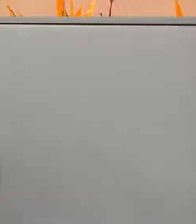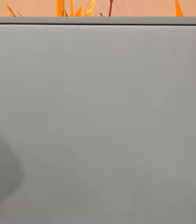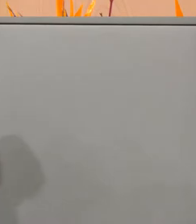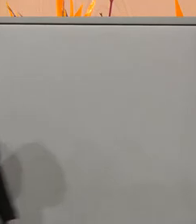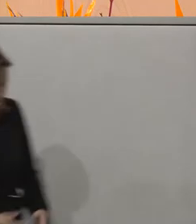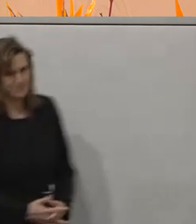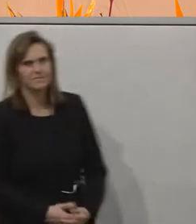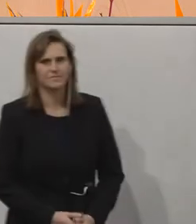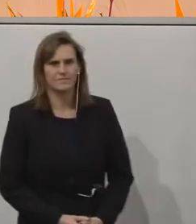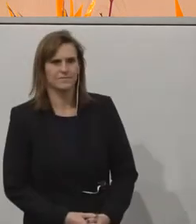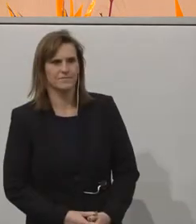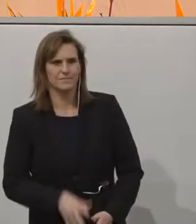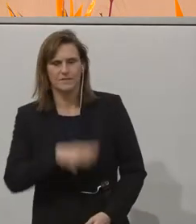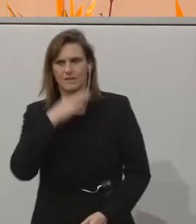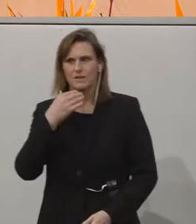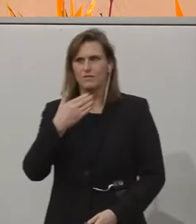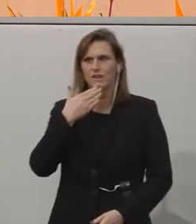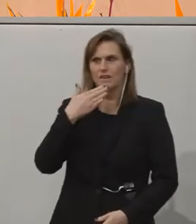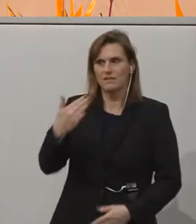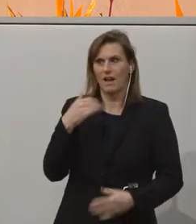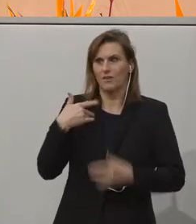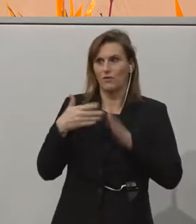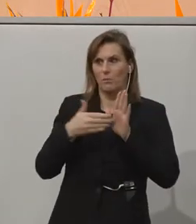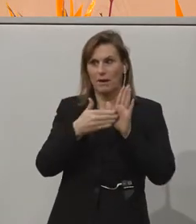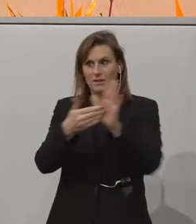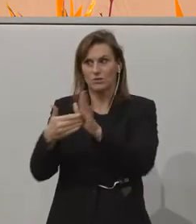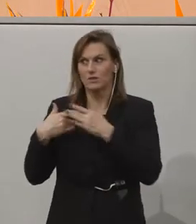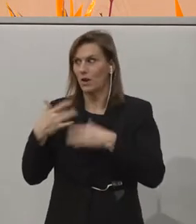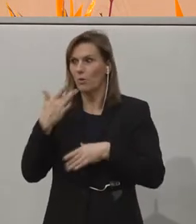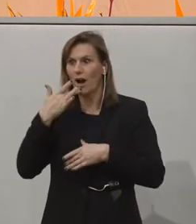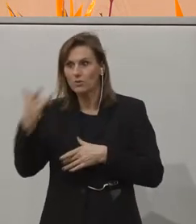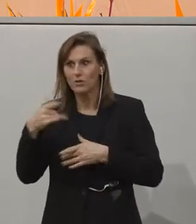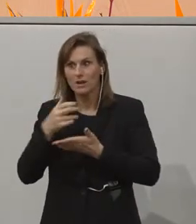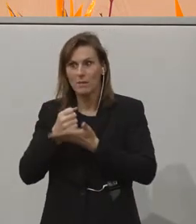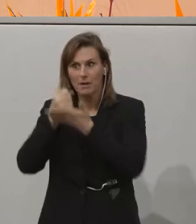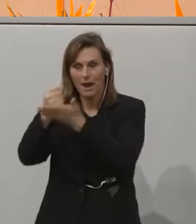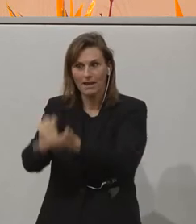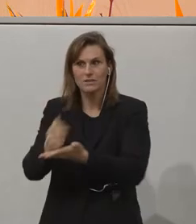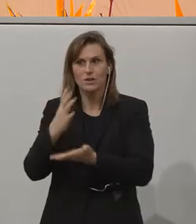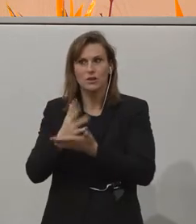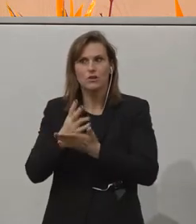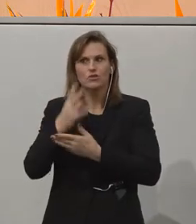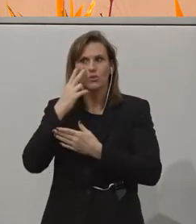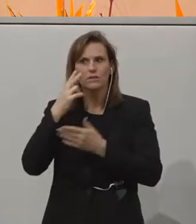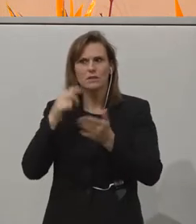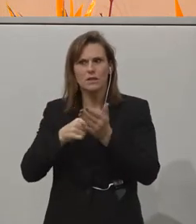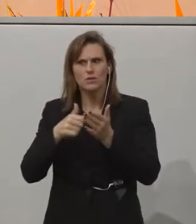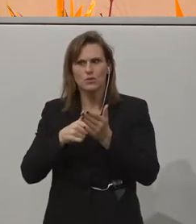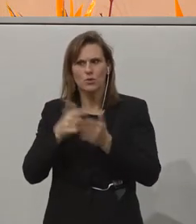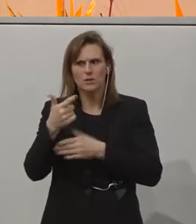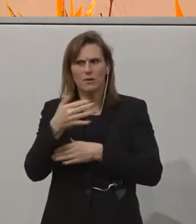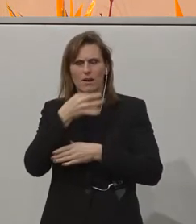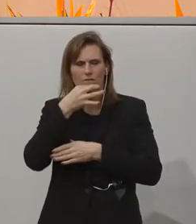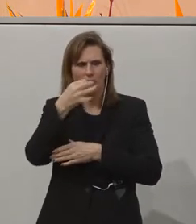We will have two questions, two short questions for you. I will come back to you with them. We seen that when you change you can also to society